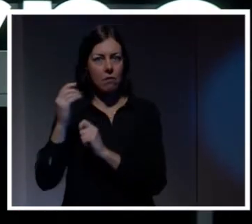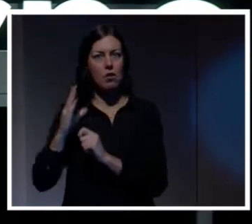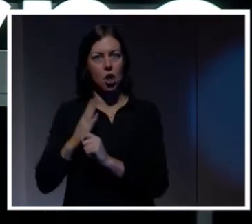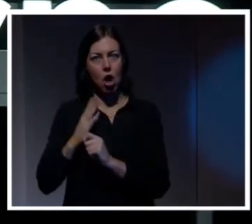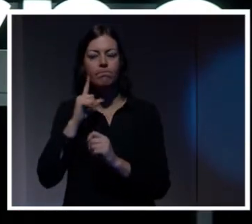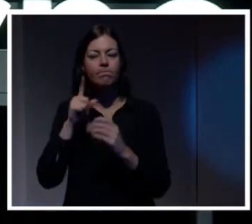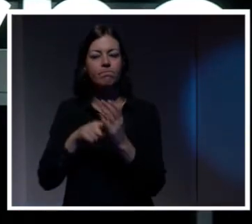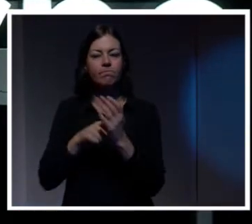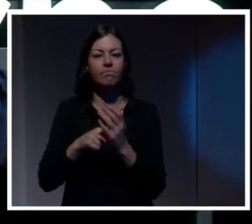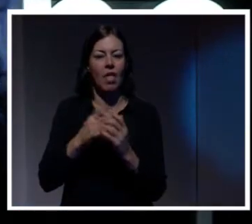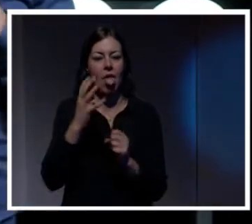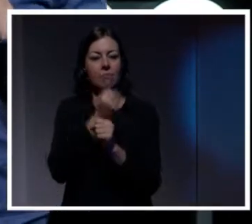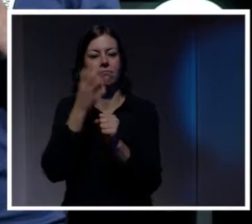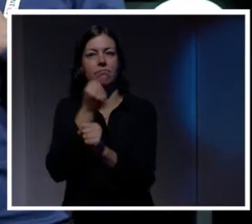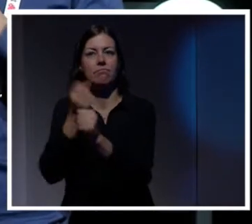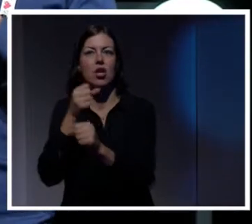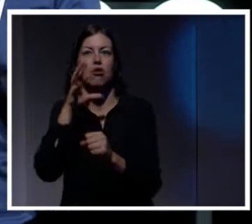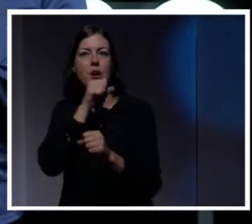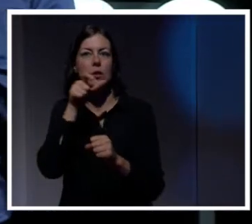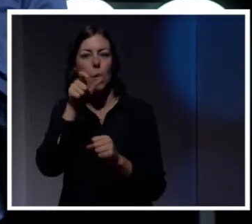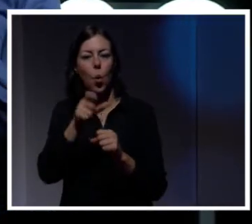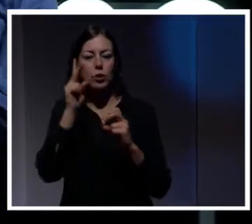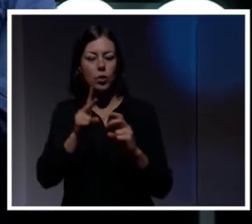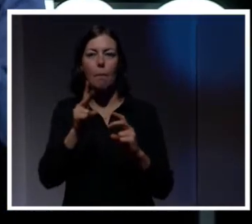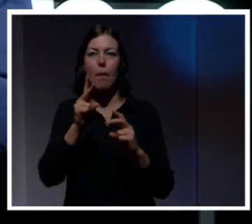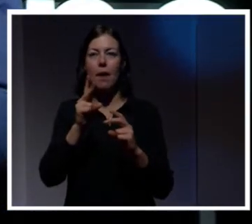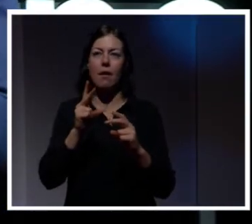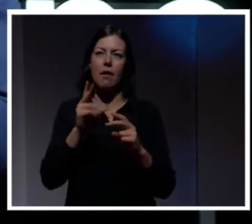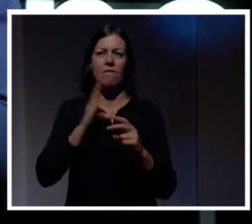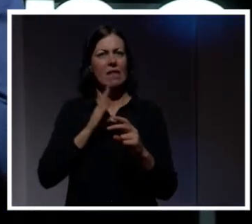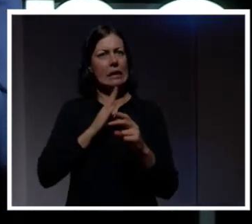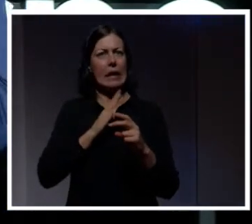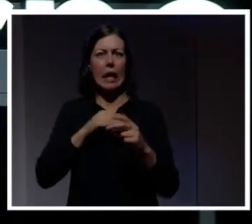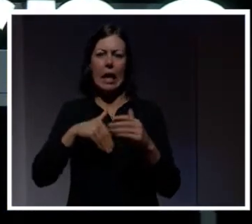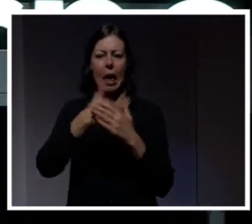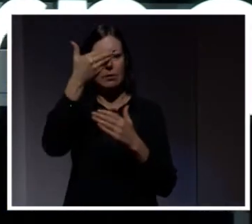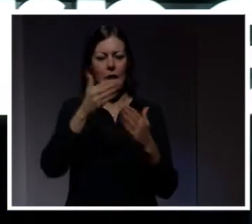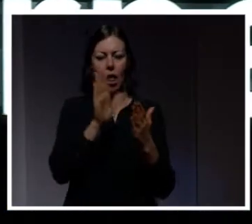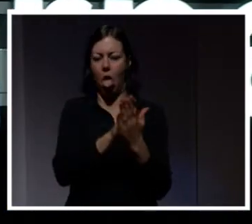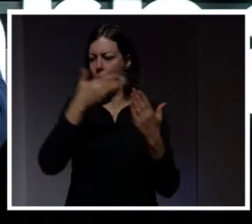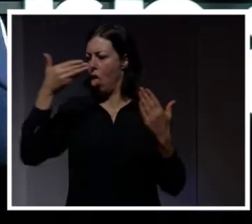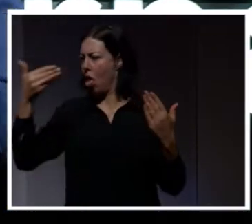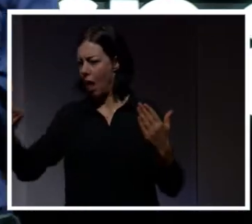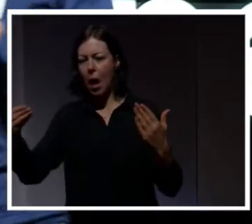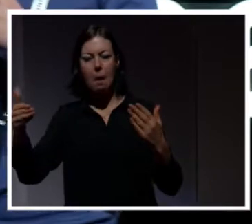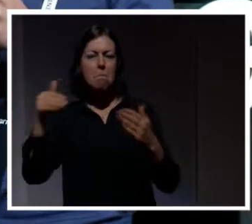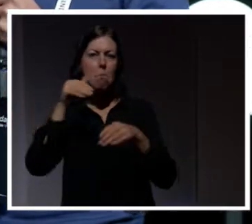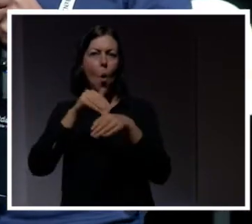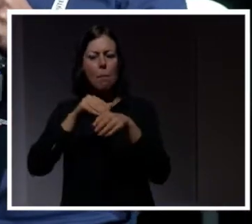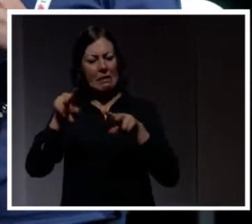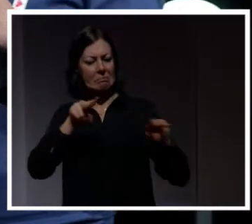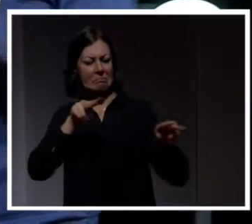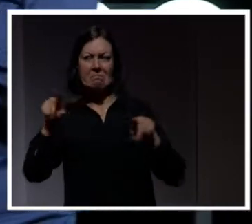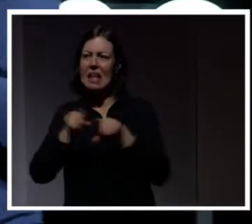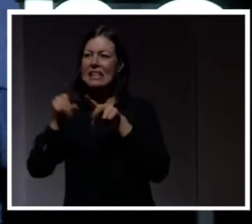komma över lösenord. Klona en befintlig webbplats. Lägg upp den på en domän som påminner om den riktiga, fast inte riktigt är den